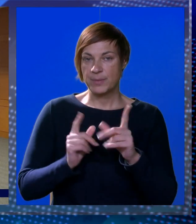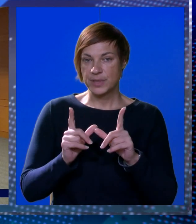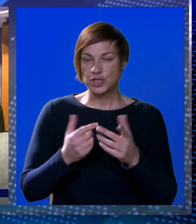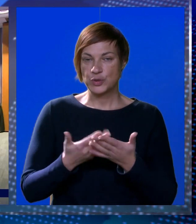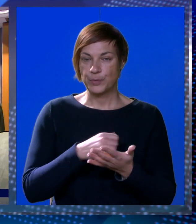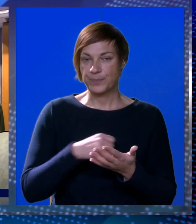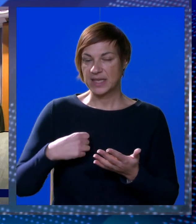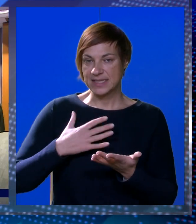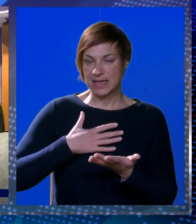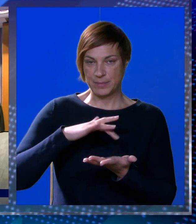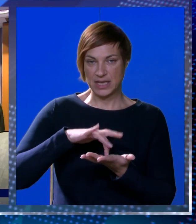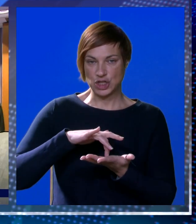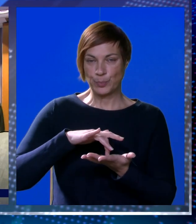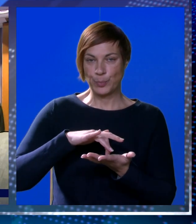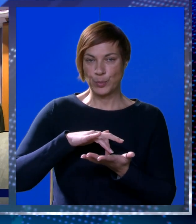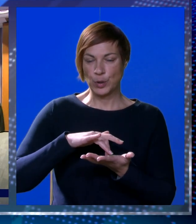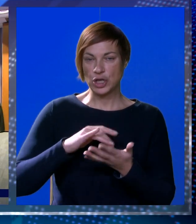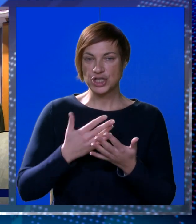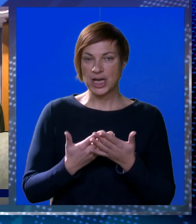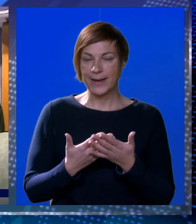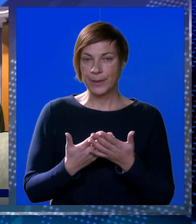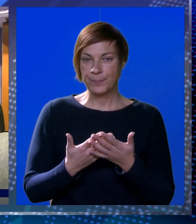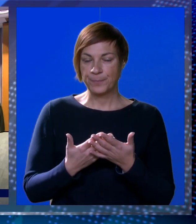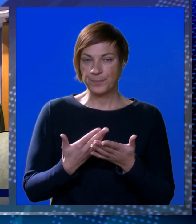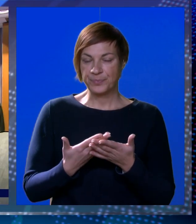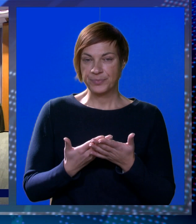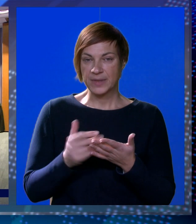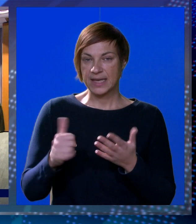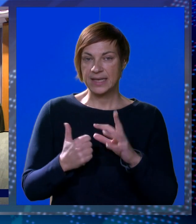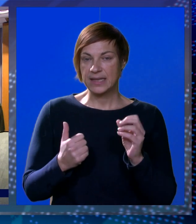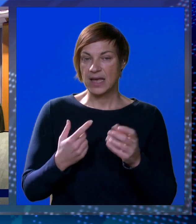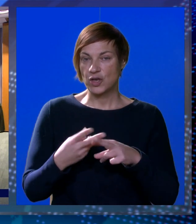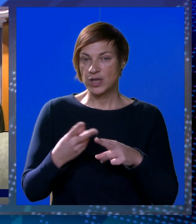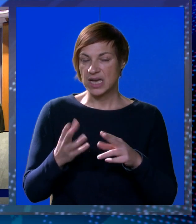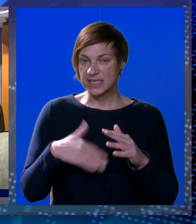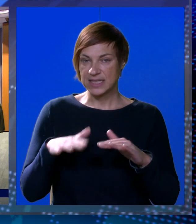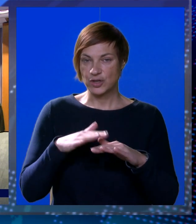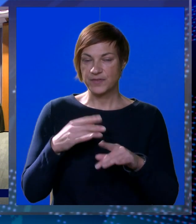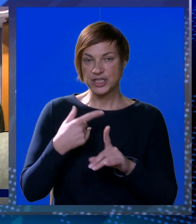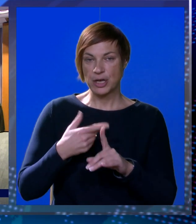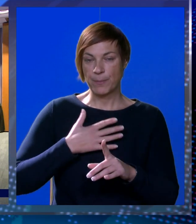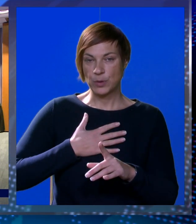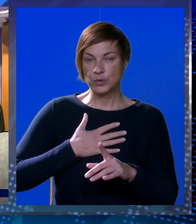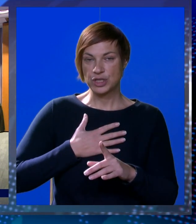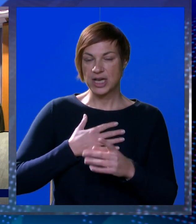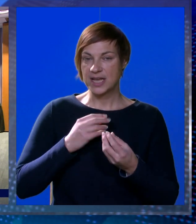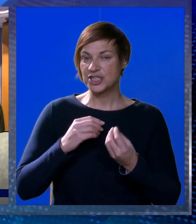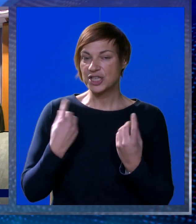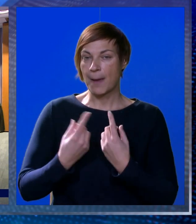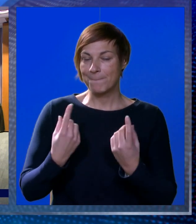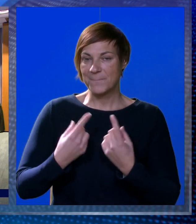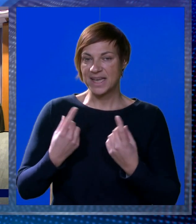Orebiću. Sam naš položaj je taj koji je razlog više, plus naše